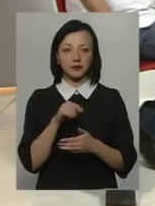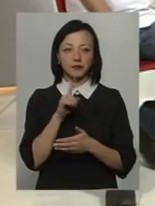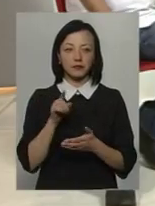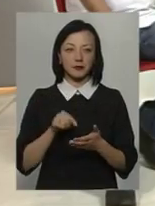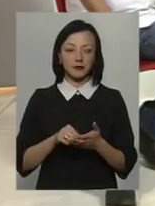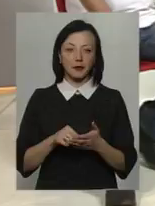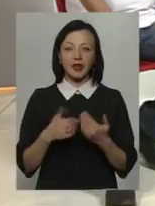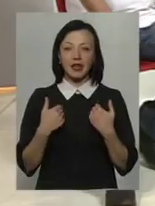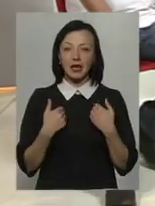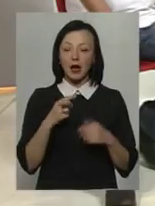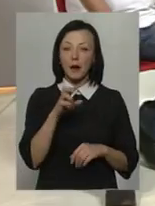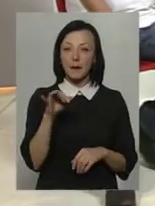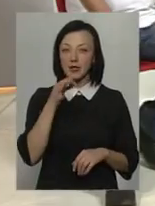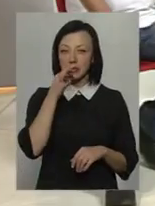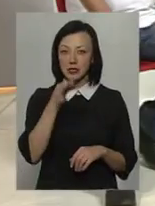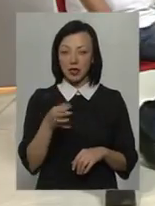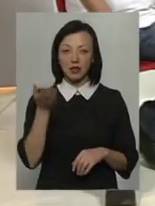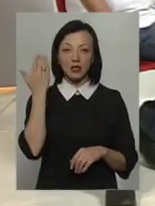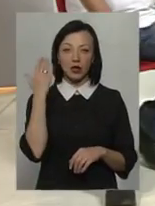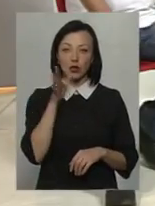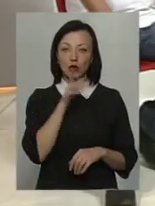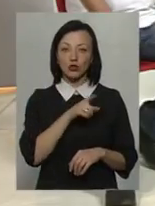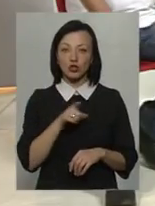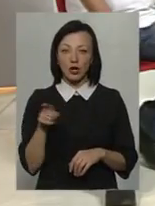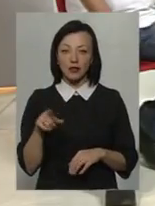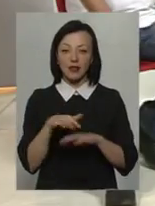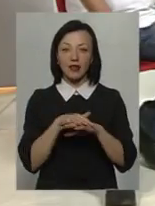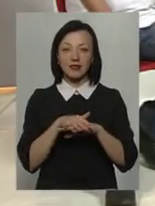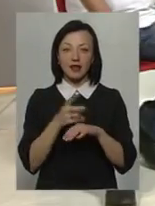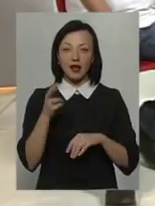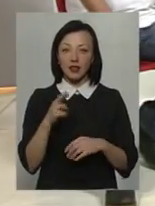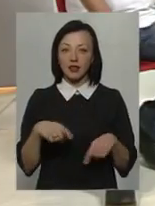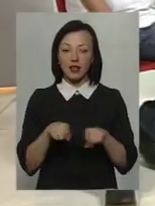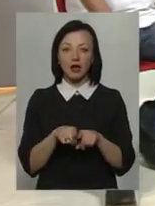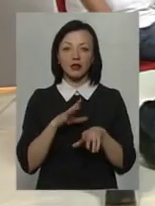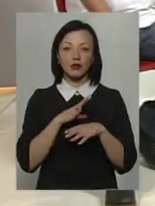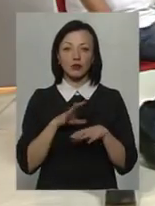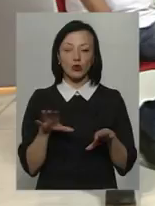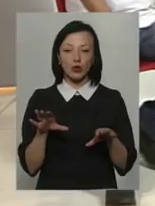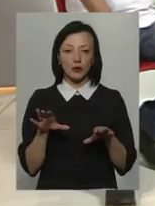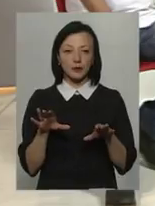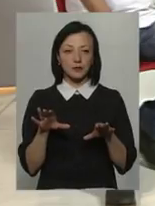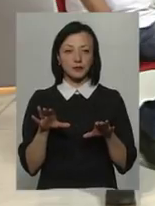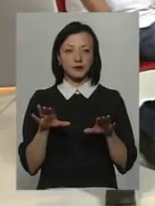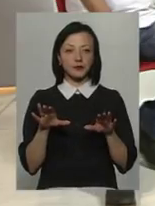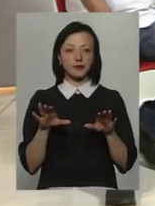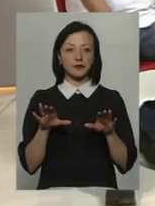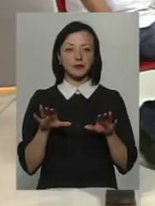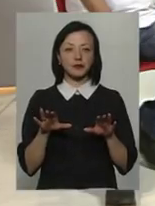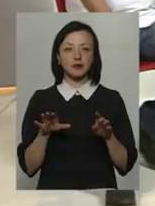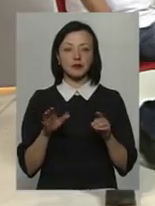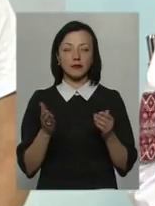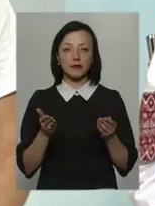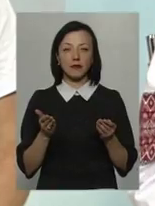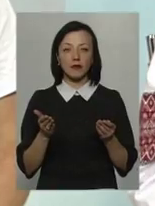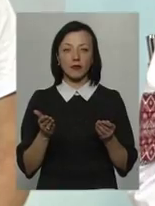Я б сказала, що на той час населення ще не було так багато, і просто та кількість людей,